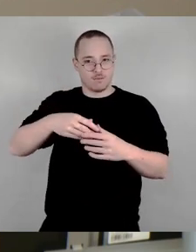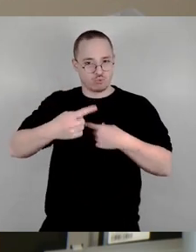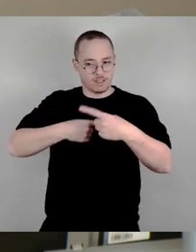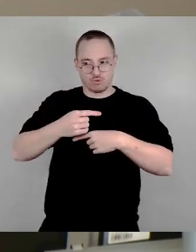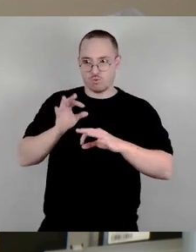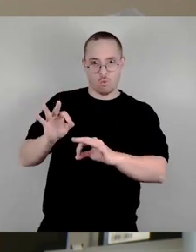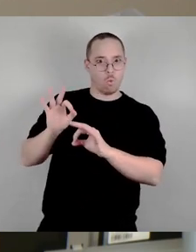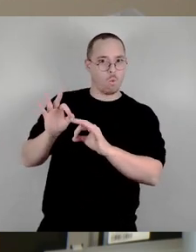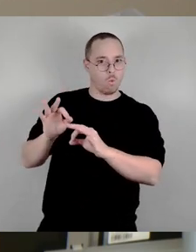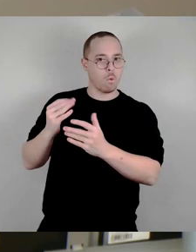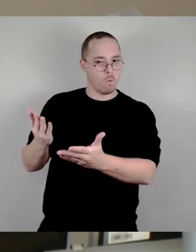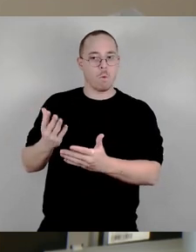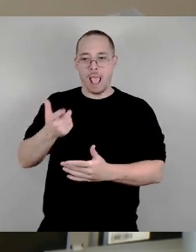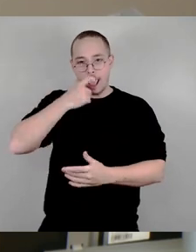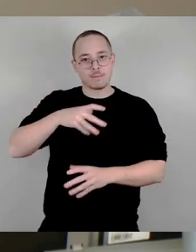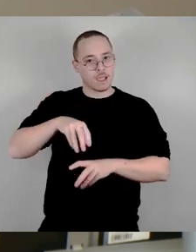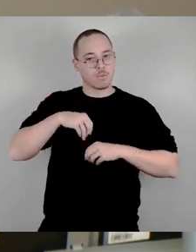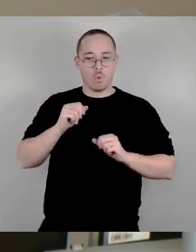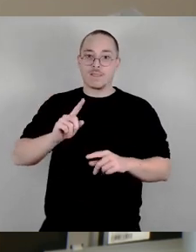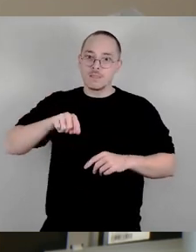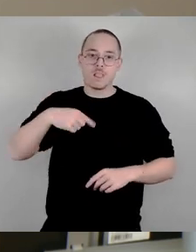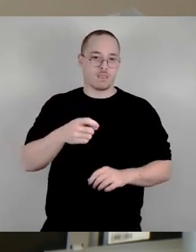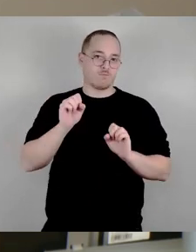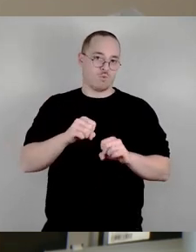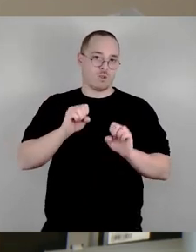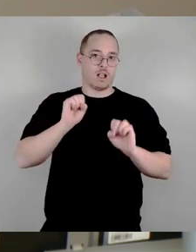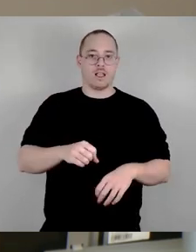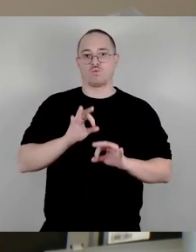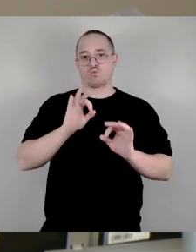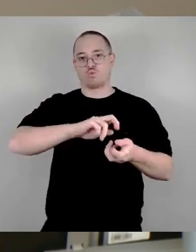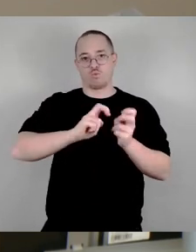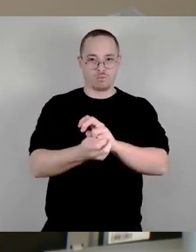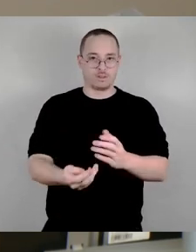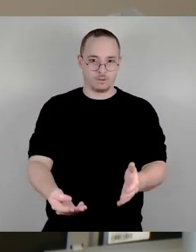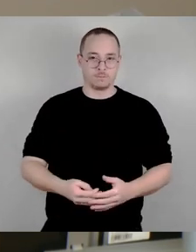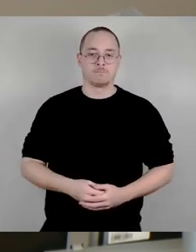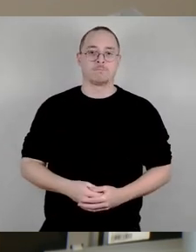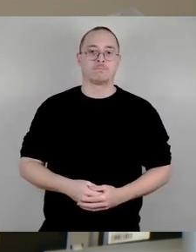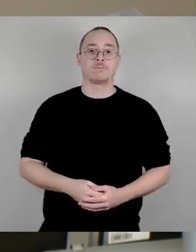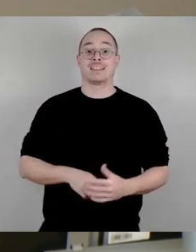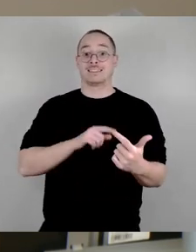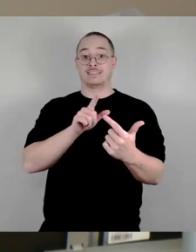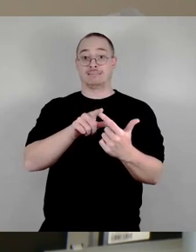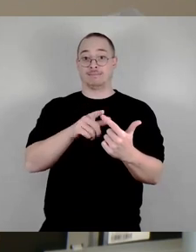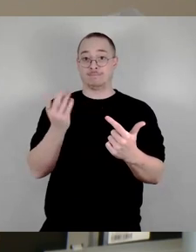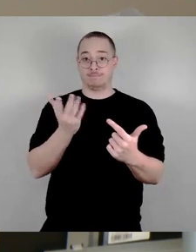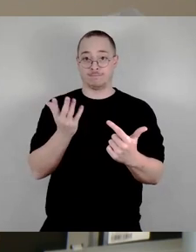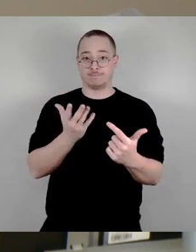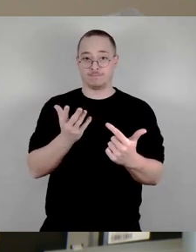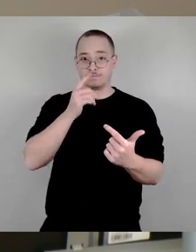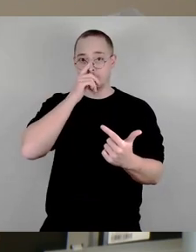dann hat es natürlich eine Chance. Zweite Sache, die ich hier erwähnen wollte, ist, ich habe so ein bisschen, sage ich mal, ich kriege